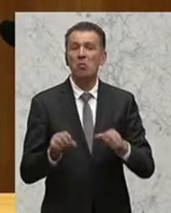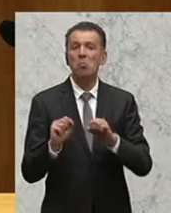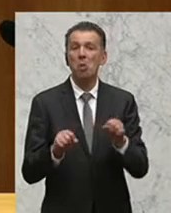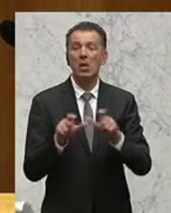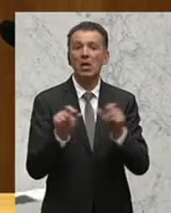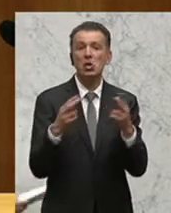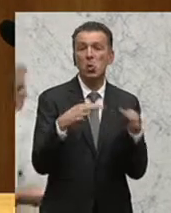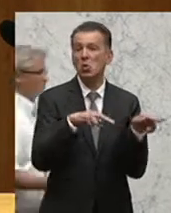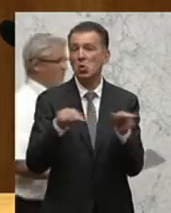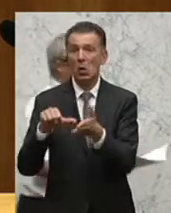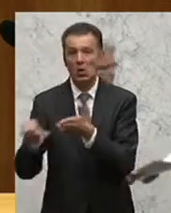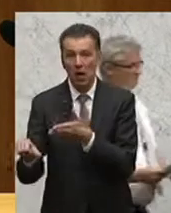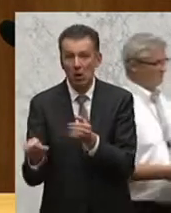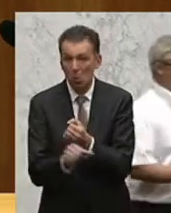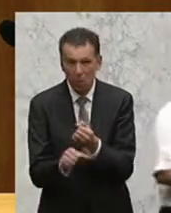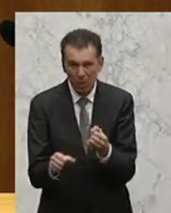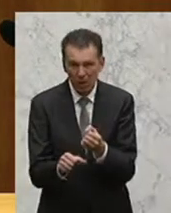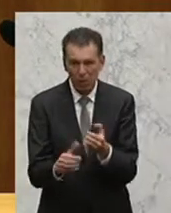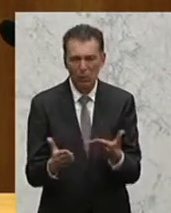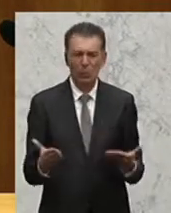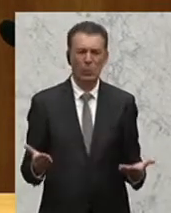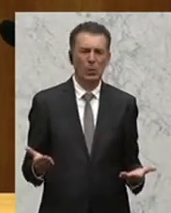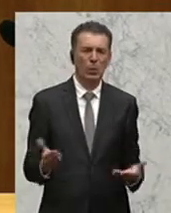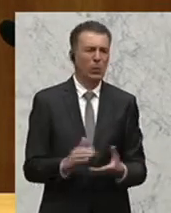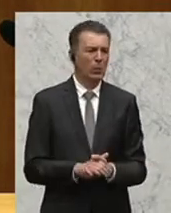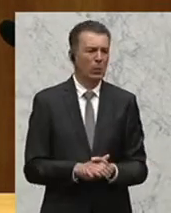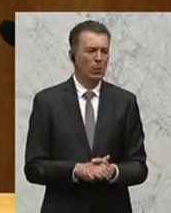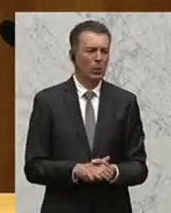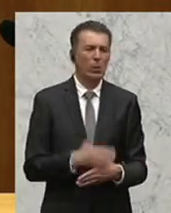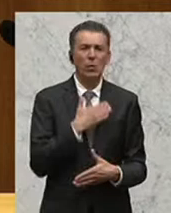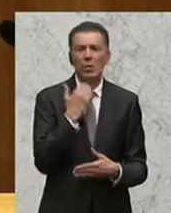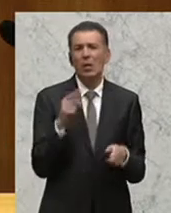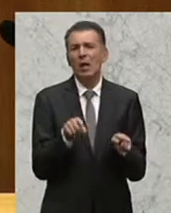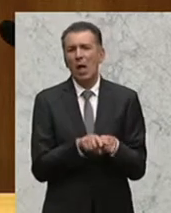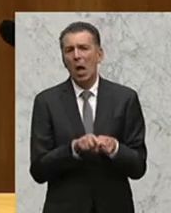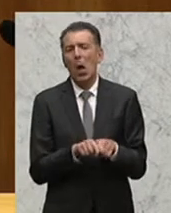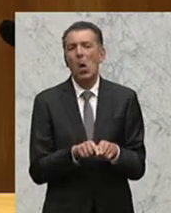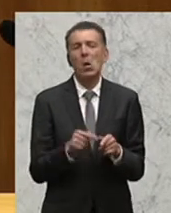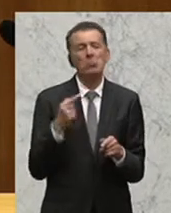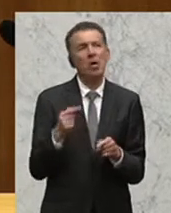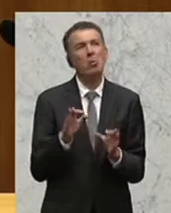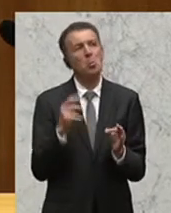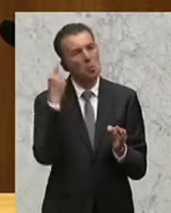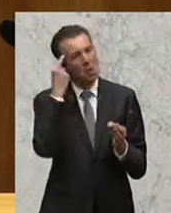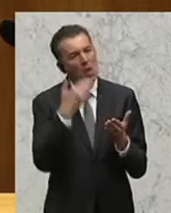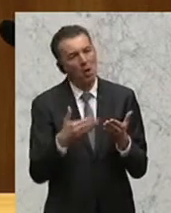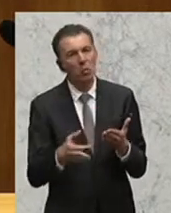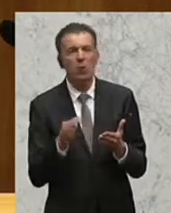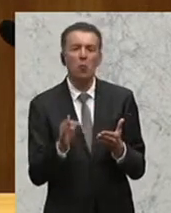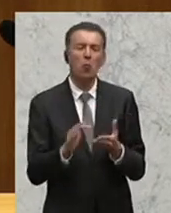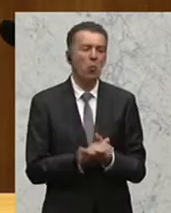gewährleistet, das erscheint natürlich für viele auch eine gute Argumentation für die